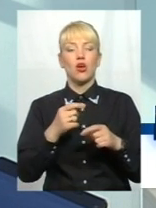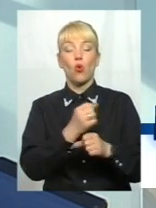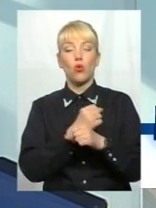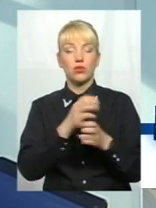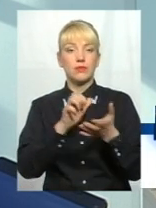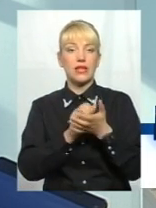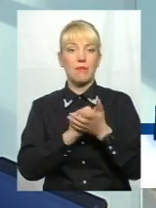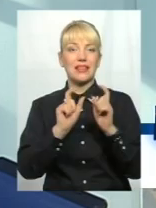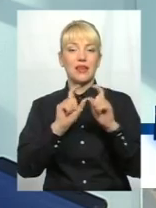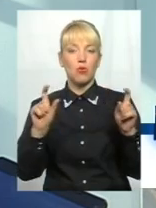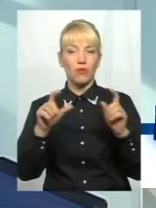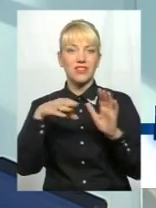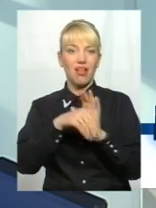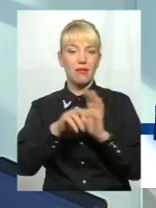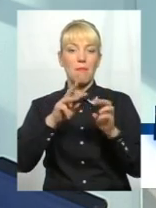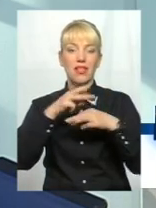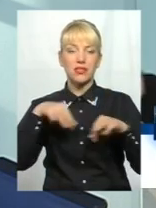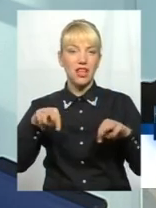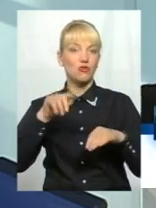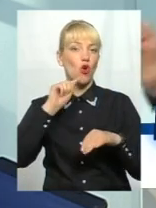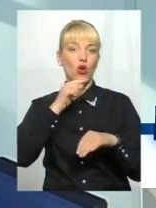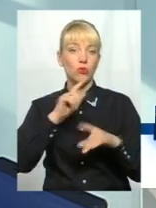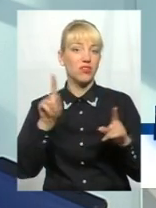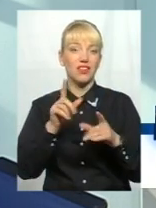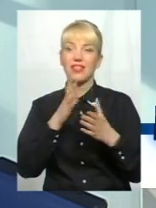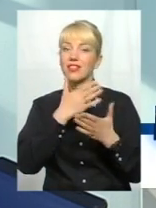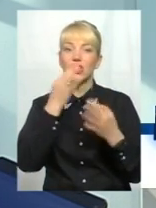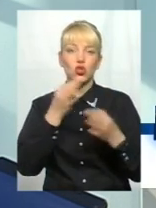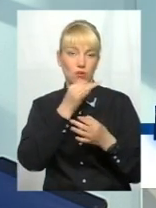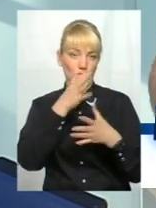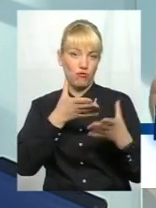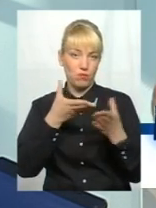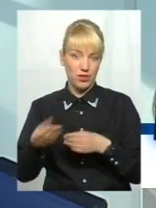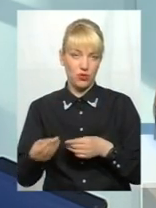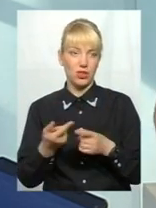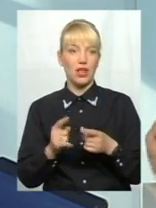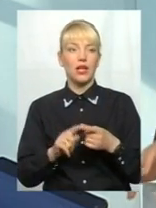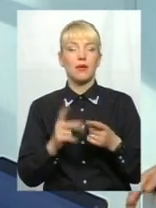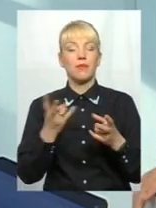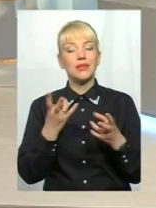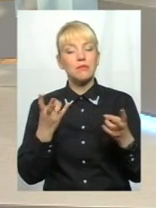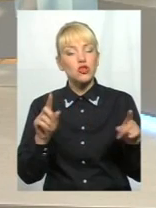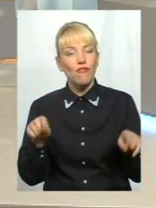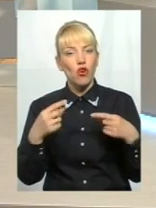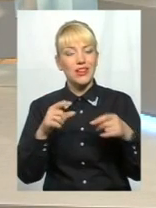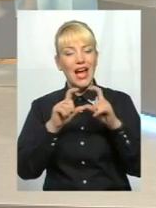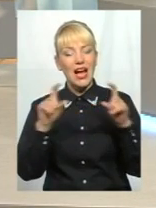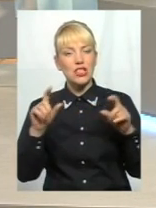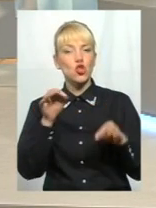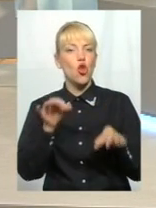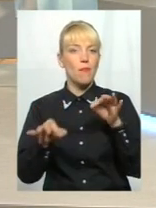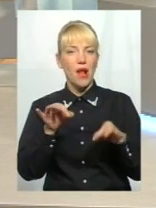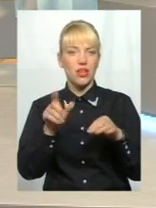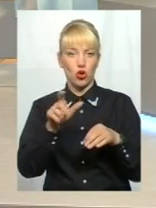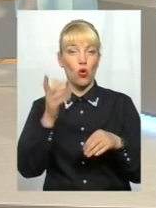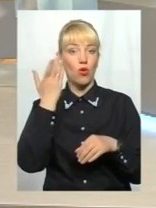економіки, який ні на що не впливає. Тому це не міністерство, якесь елементарне агентство із нормальних людей, бо коли Янукович був, я з ними